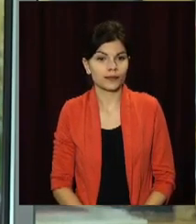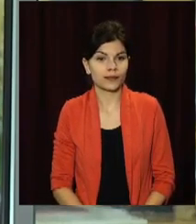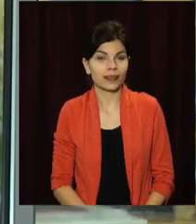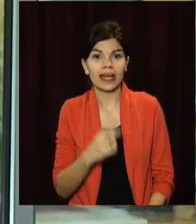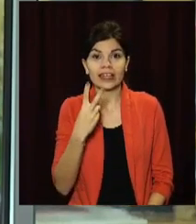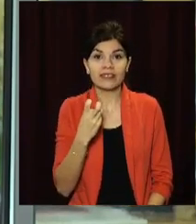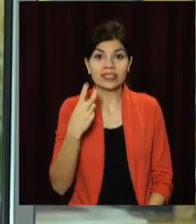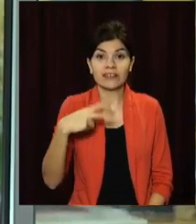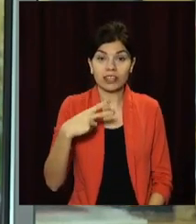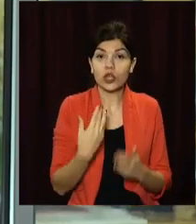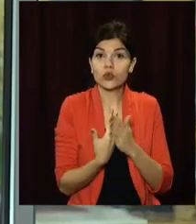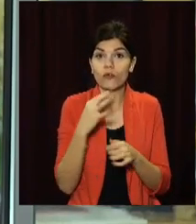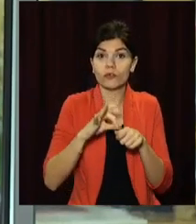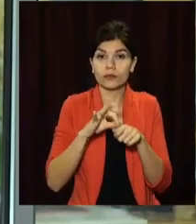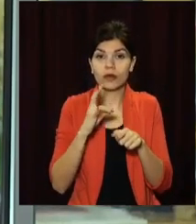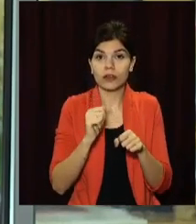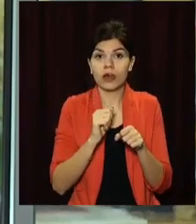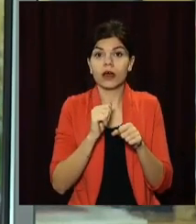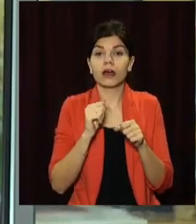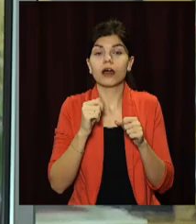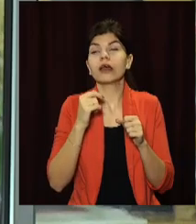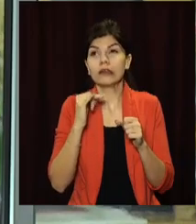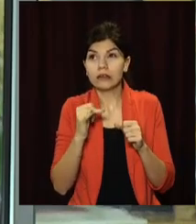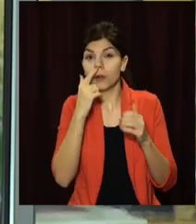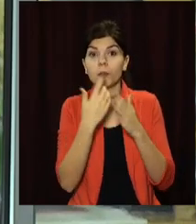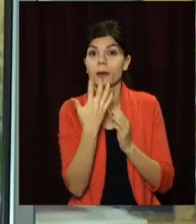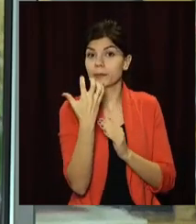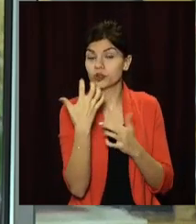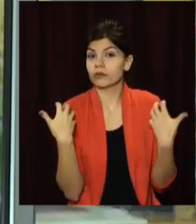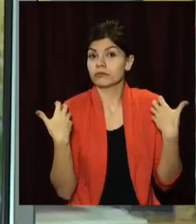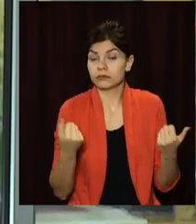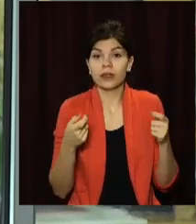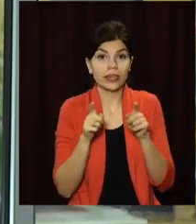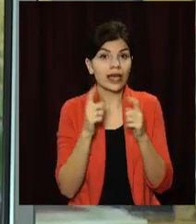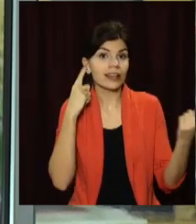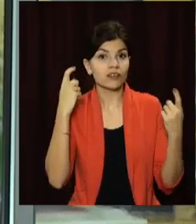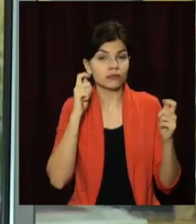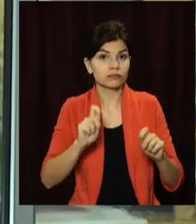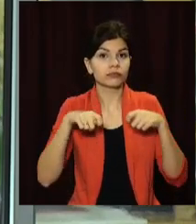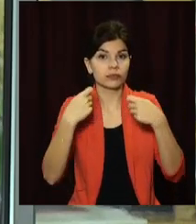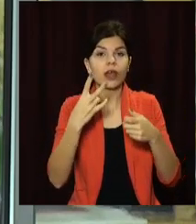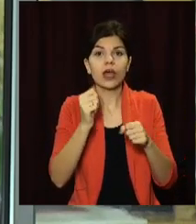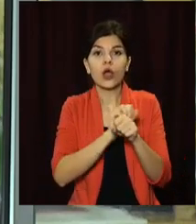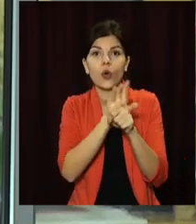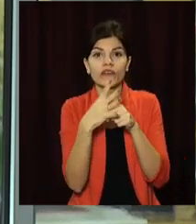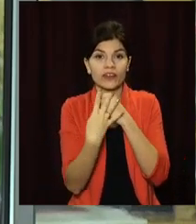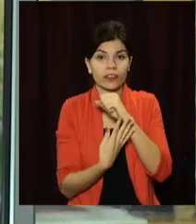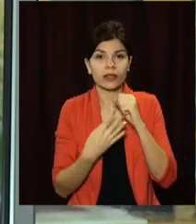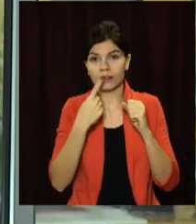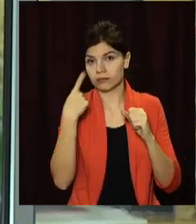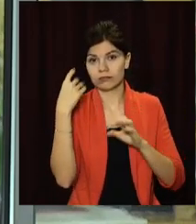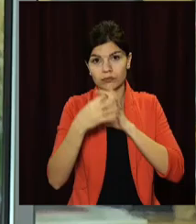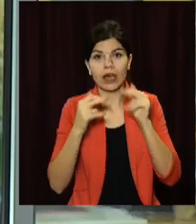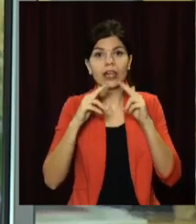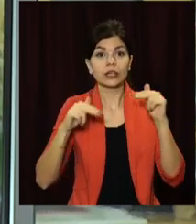220 нових захворілих на та майже 500 одужавших. Такі дані – захворюваності на COVID-19 за попередню